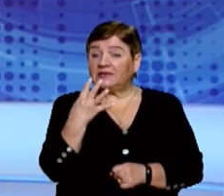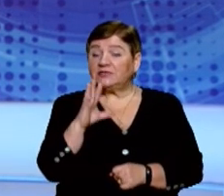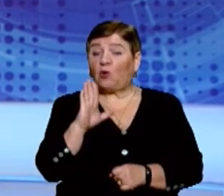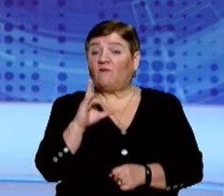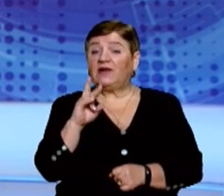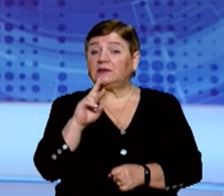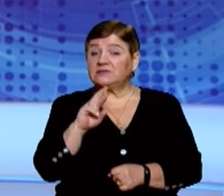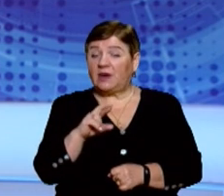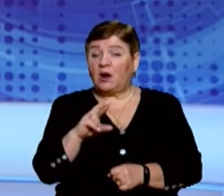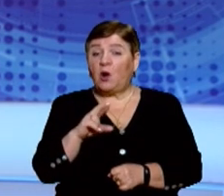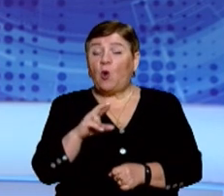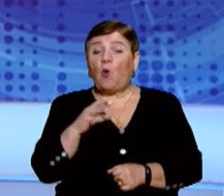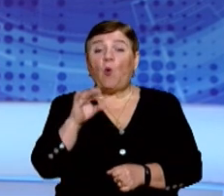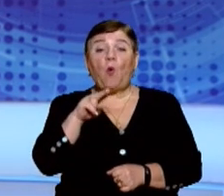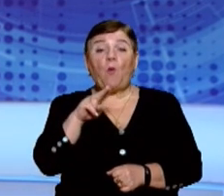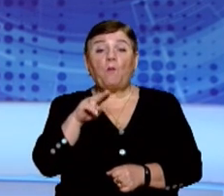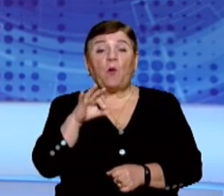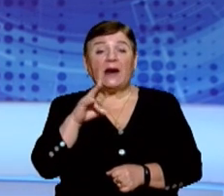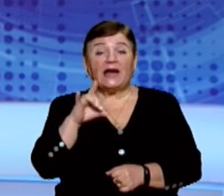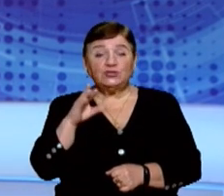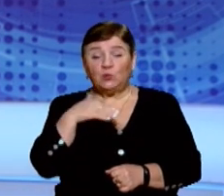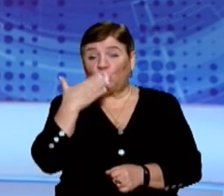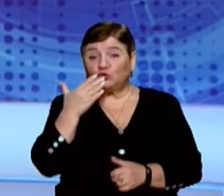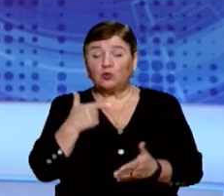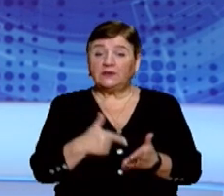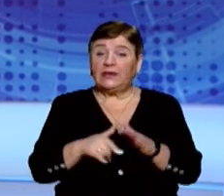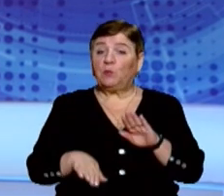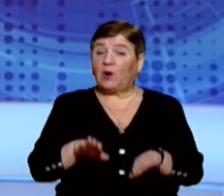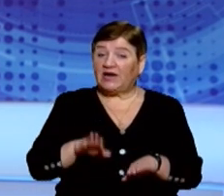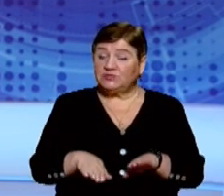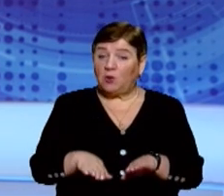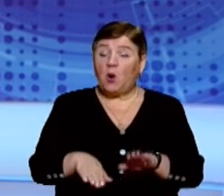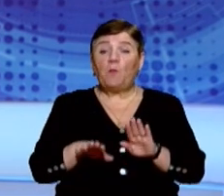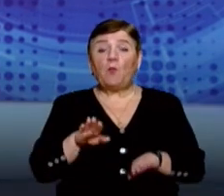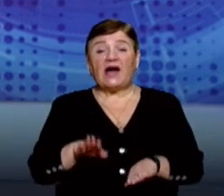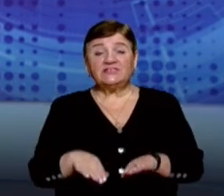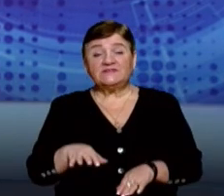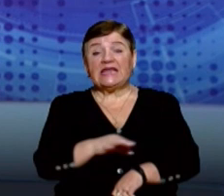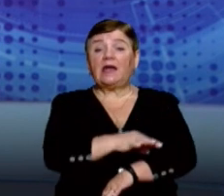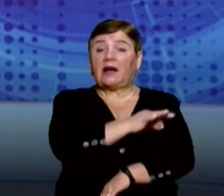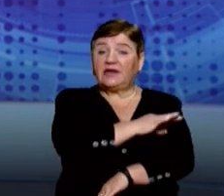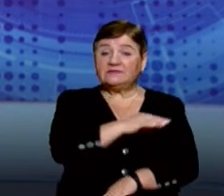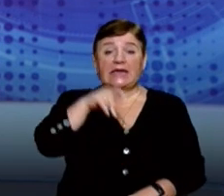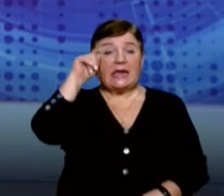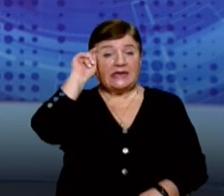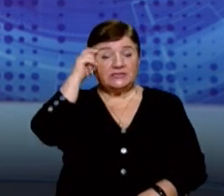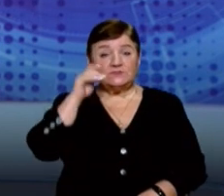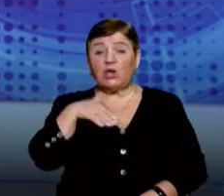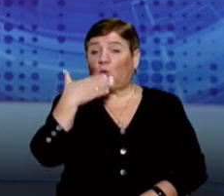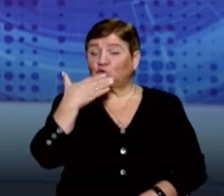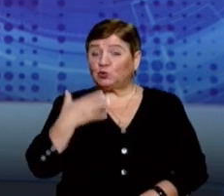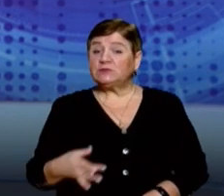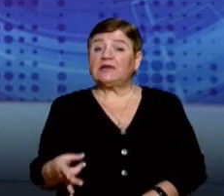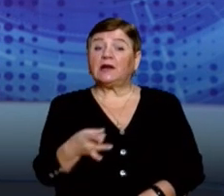вересня. У помаранчевій зоні будуть міста Ужгород та Мукачево, а також Мукачевський, Рахівський, Тячівський та Ужгородські